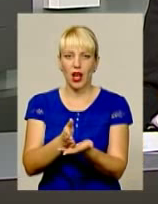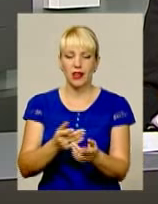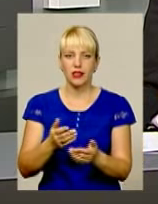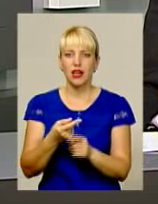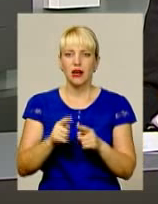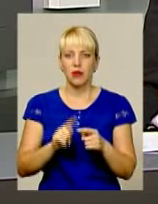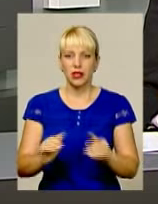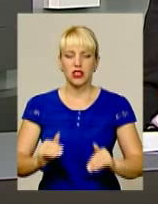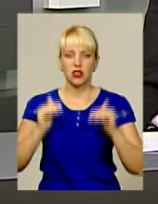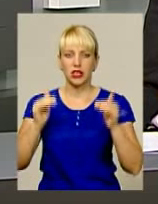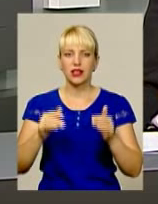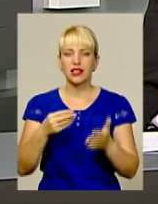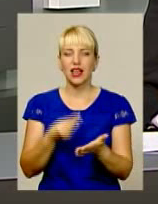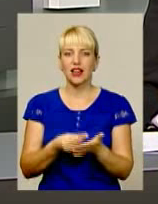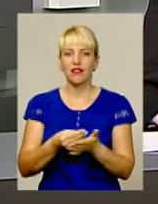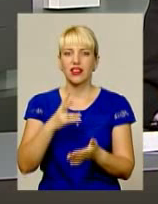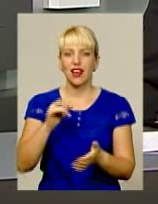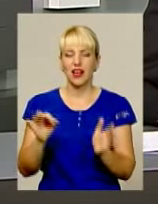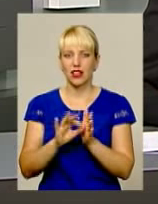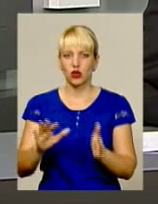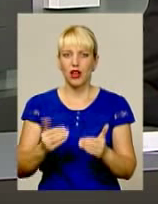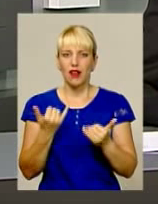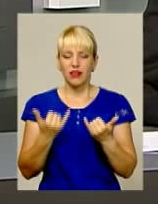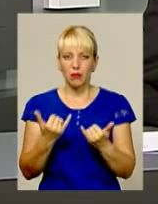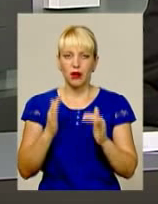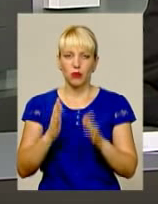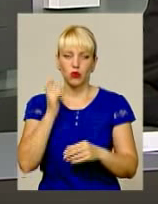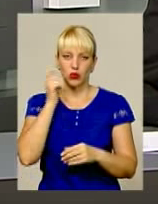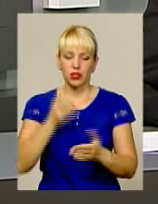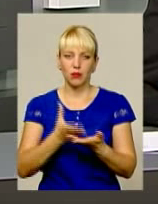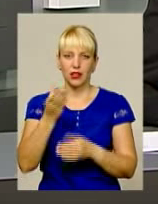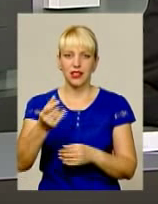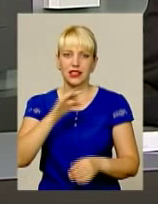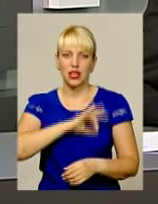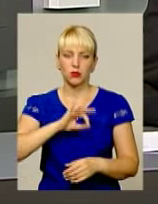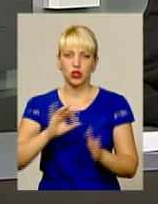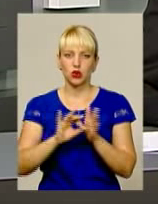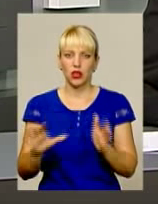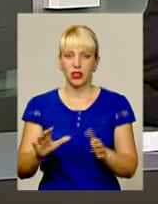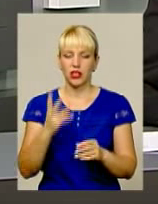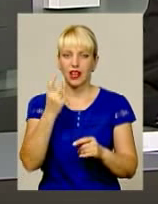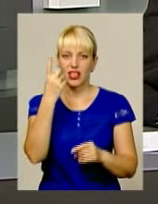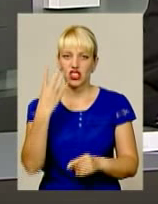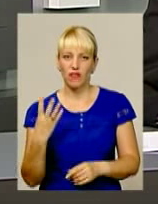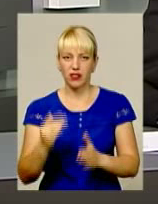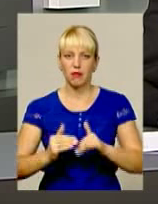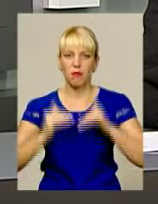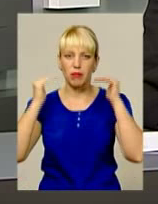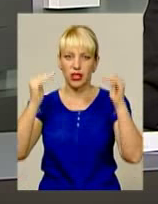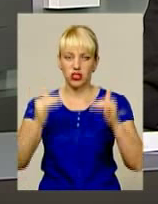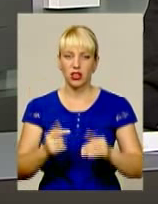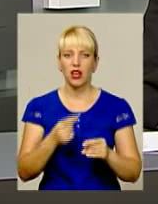підвищила тарифи на електроенергію. Тож відтепер українці змушені платити за спожиту електроенергію на чверть більше.